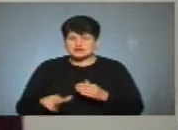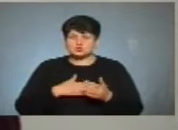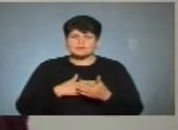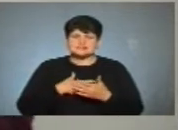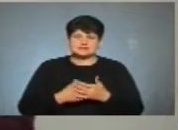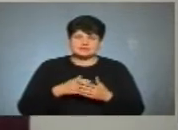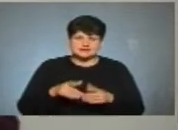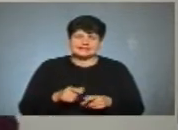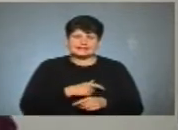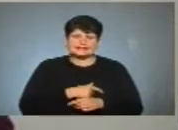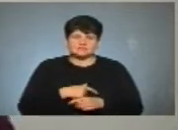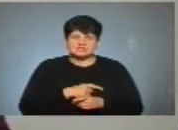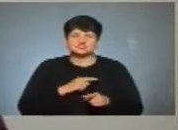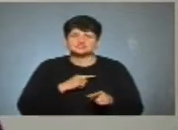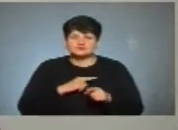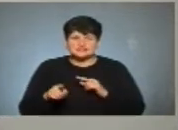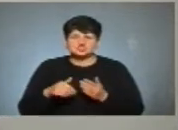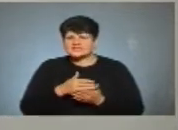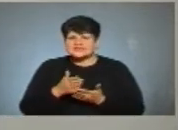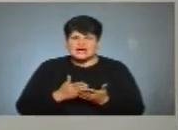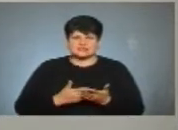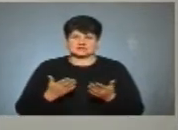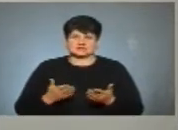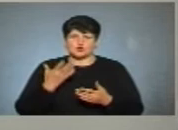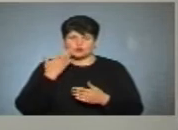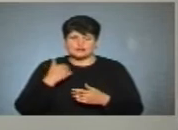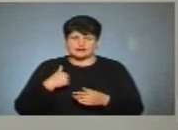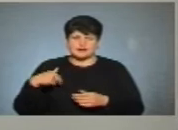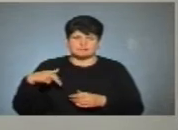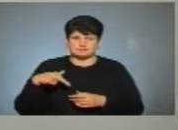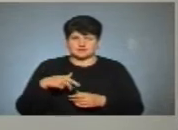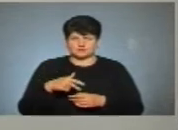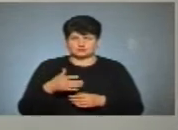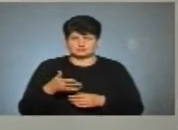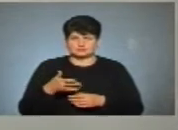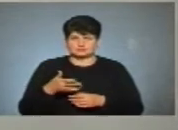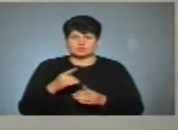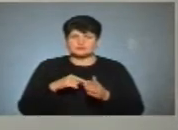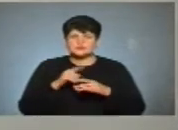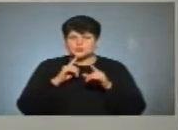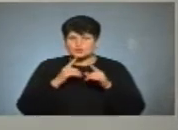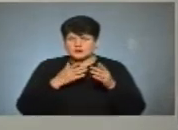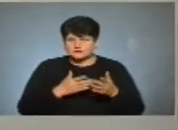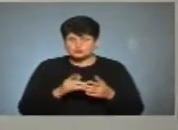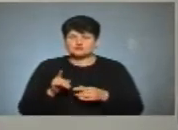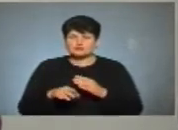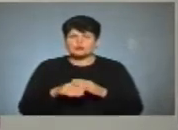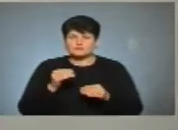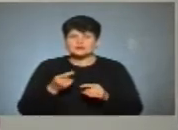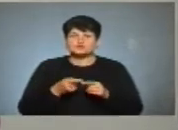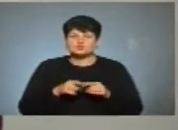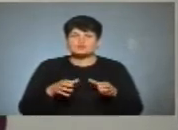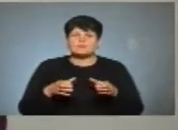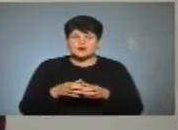активіст, і як депутат набагато швидше і якісніше, коли я підув в міську раду. Чому вбрала саме цю